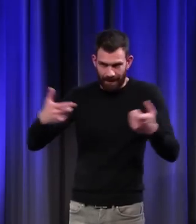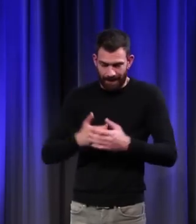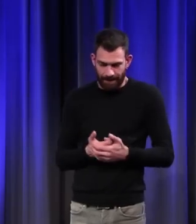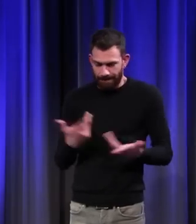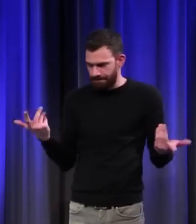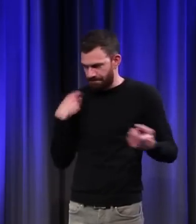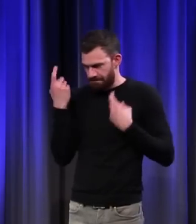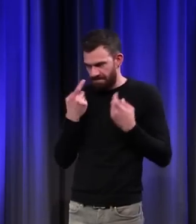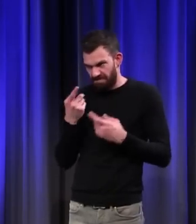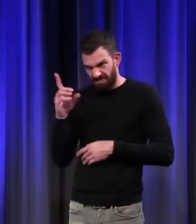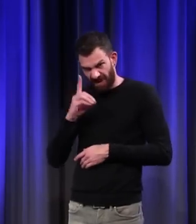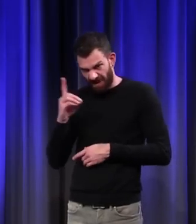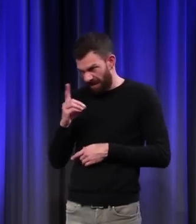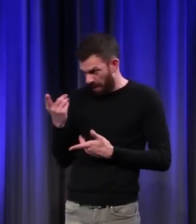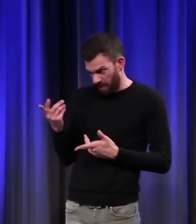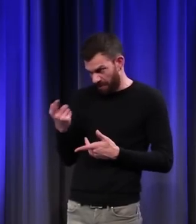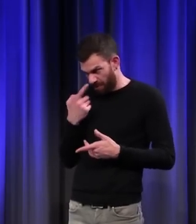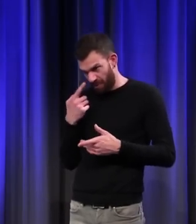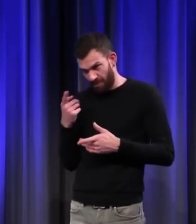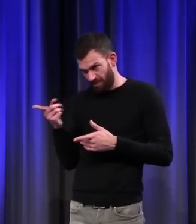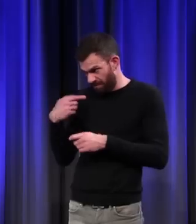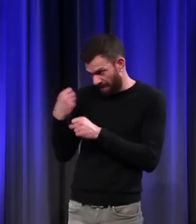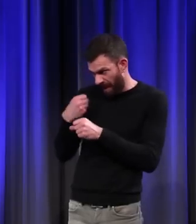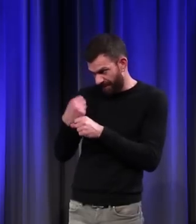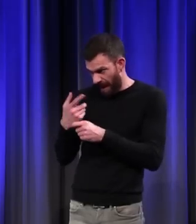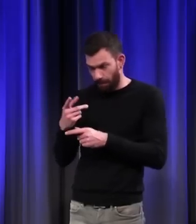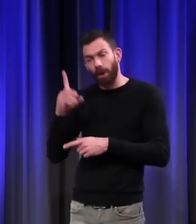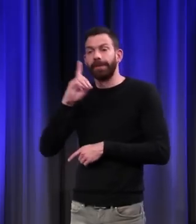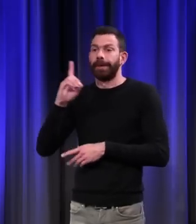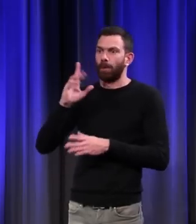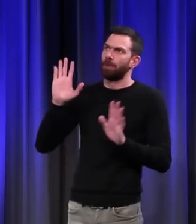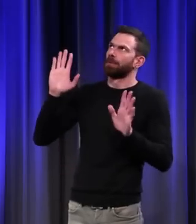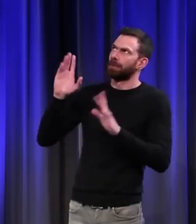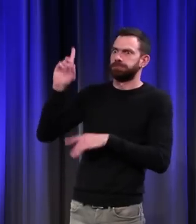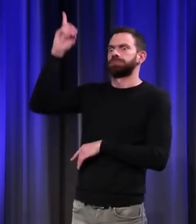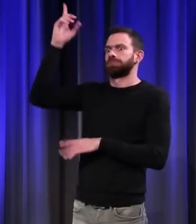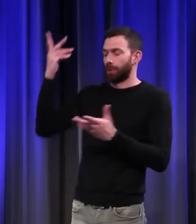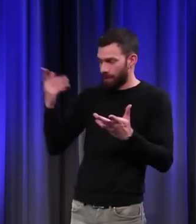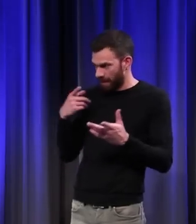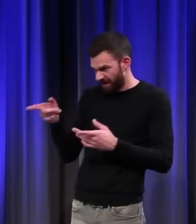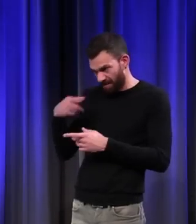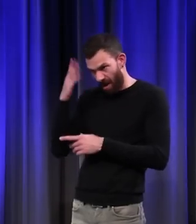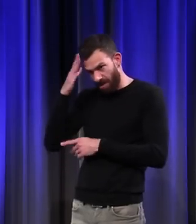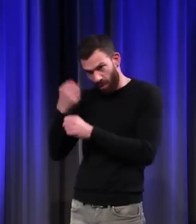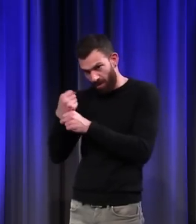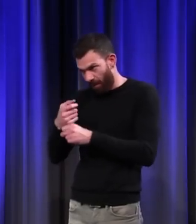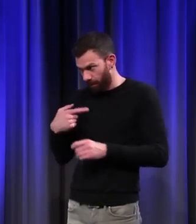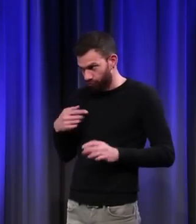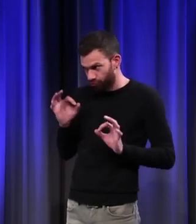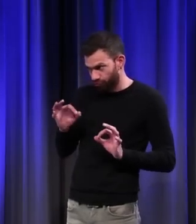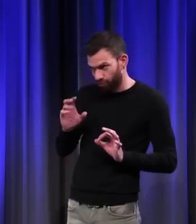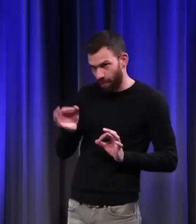Donc, on se pose la question. Est-ce qu'il est légitime, le jour du Seigneur, de faire travailler les animaux ? Est-ce qu